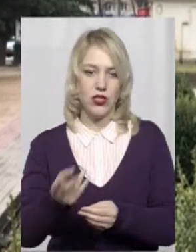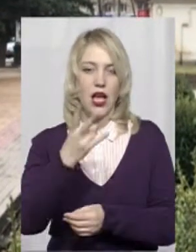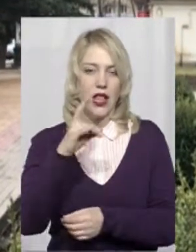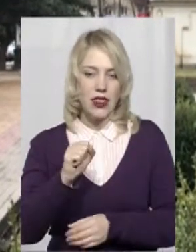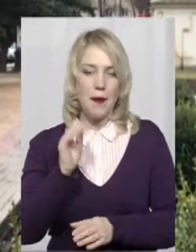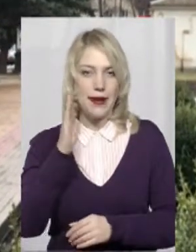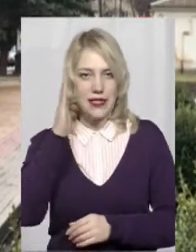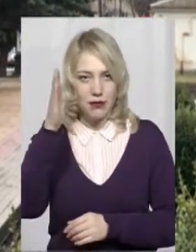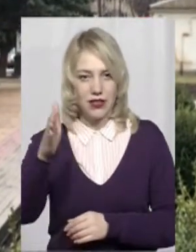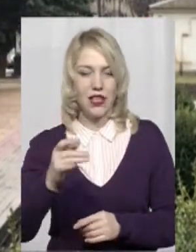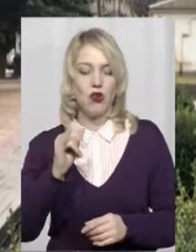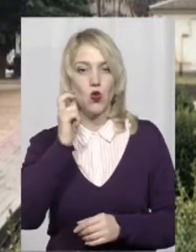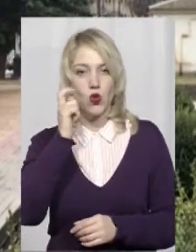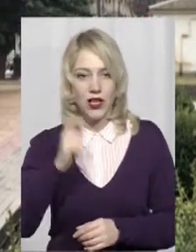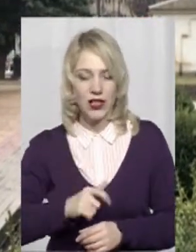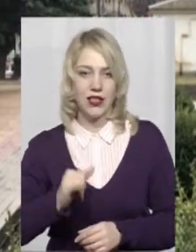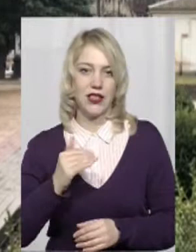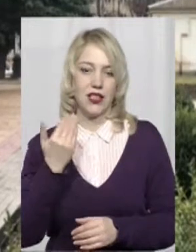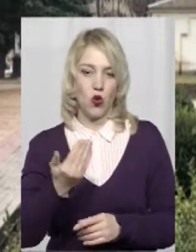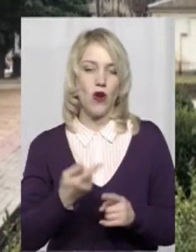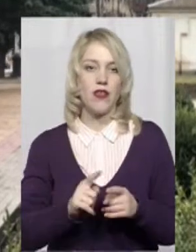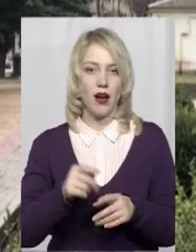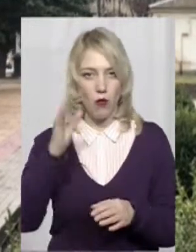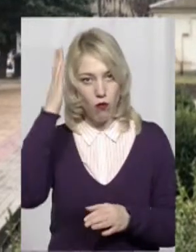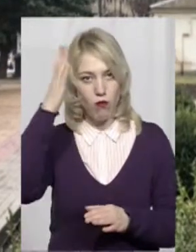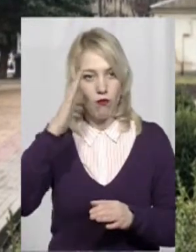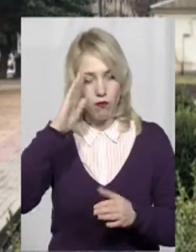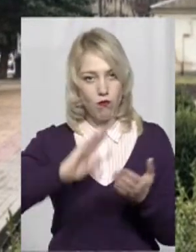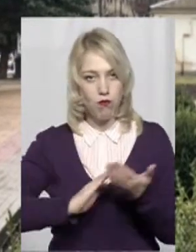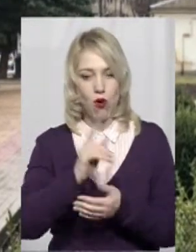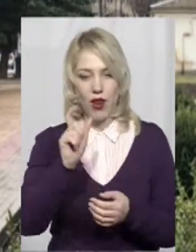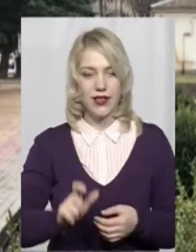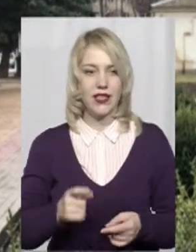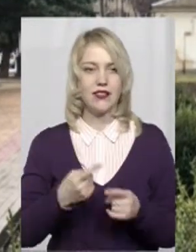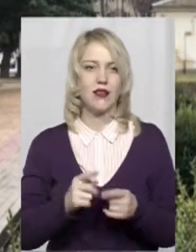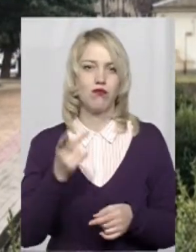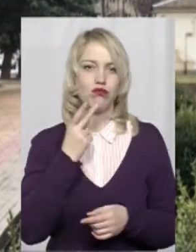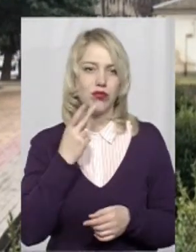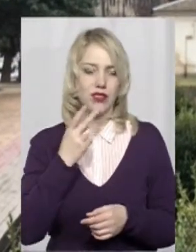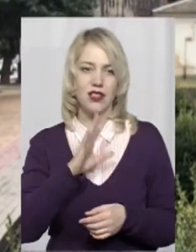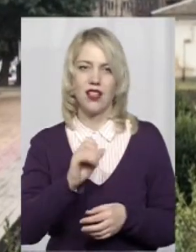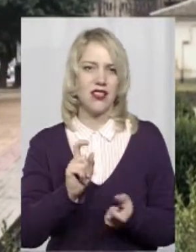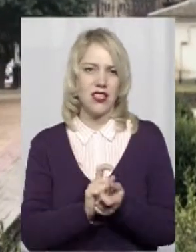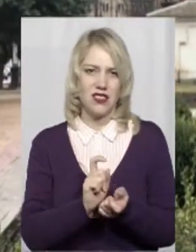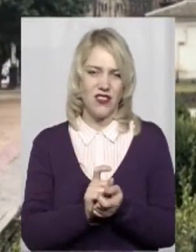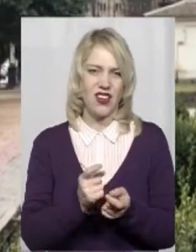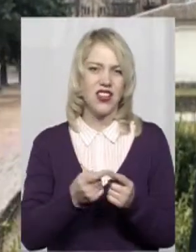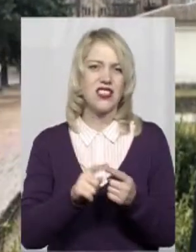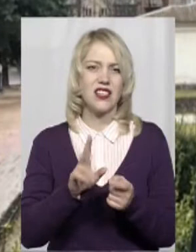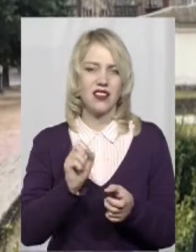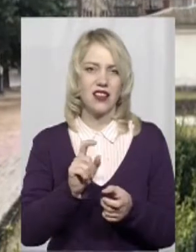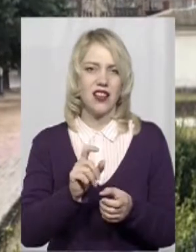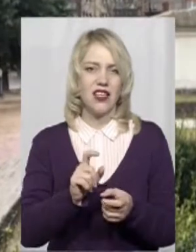перспективах і України, і його як політика. Це постійно навіть не сварка, я б сказав, гризня.